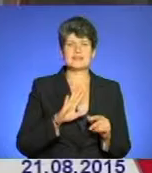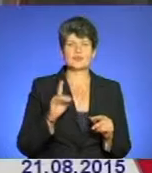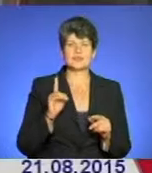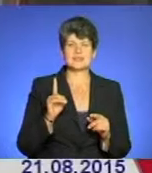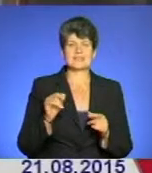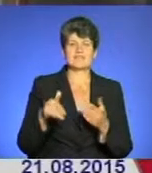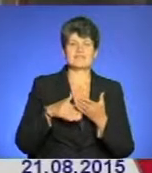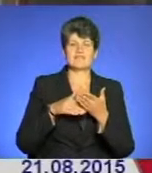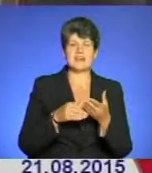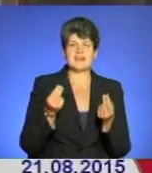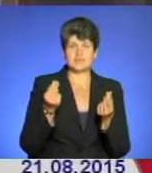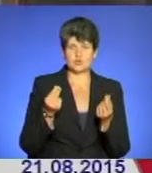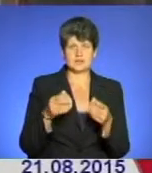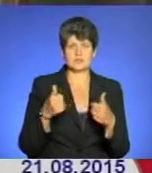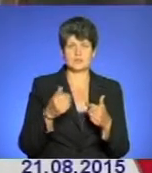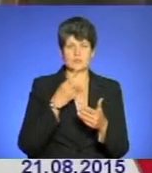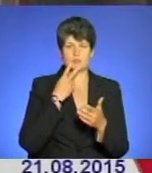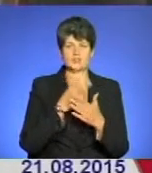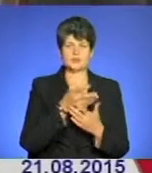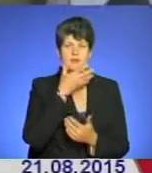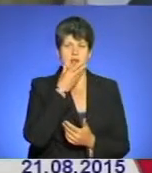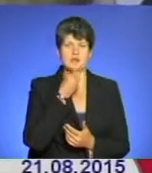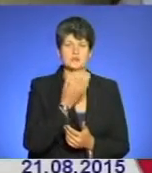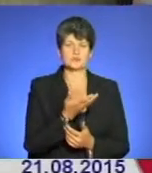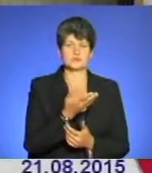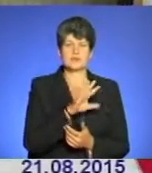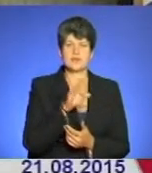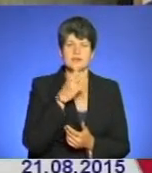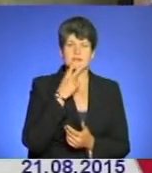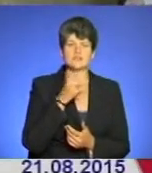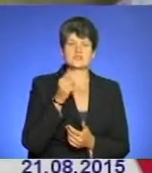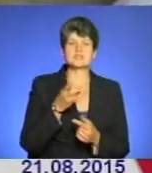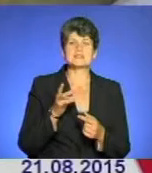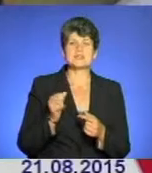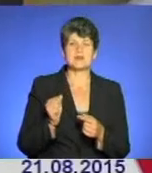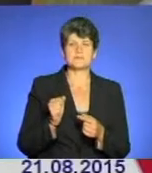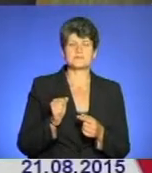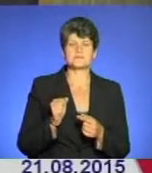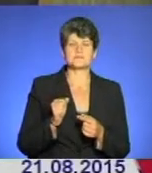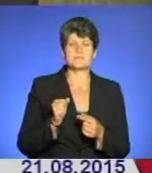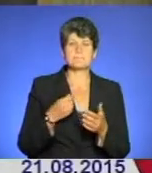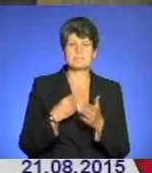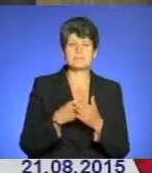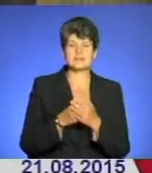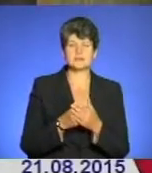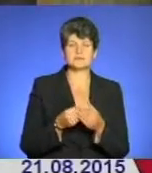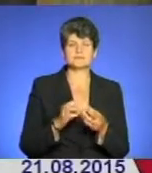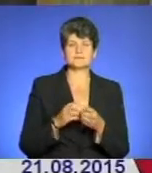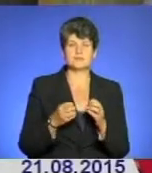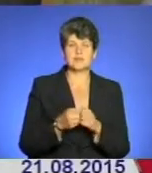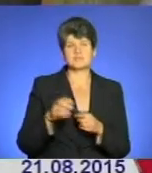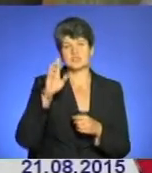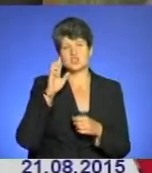відмовиться інвестувати, коли він побачить таку красу. Не дивлячись на матеріальну фінансову скруту держави в